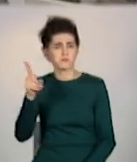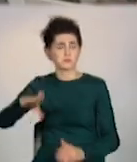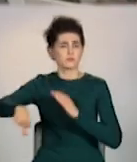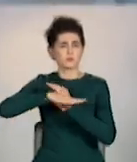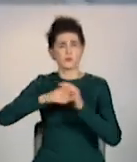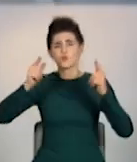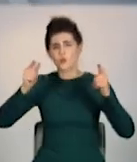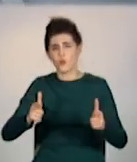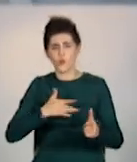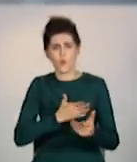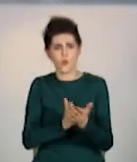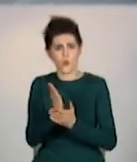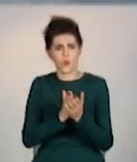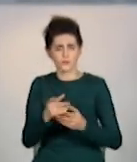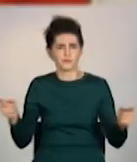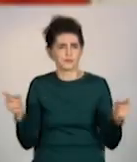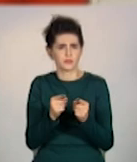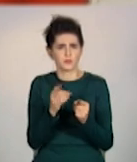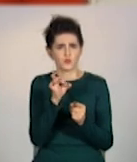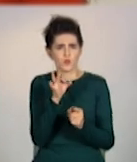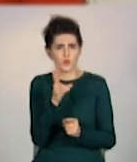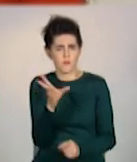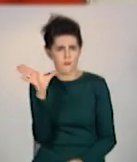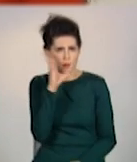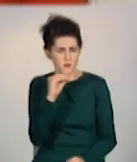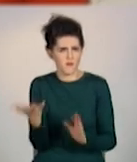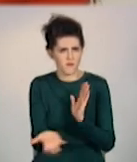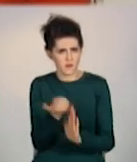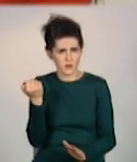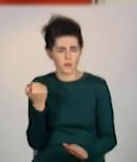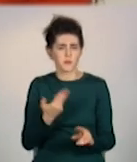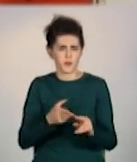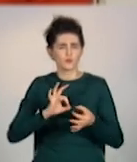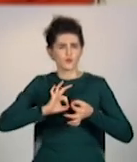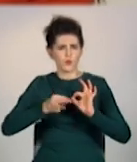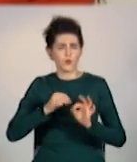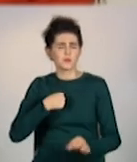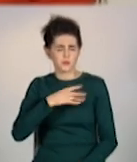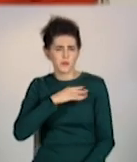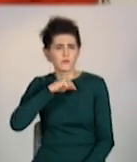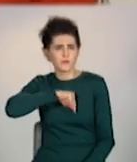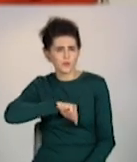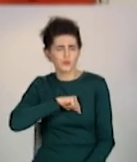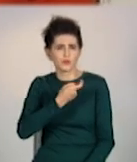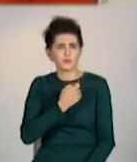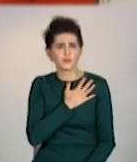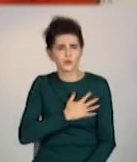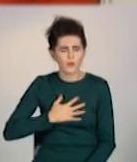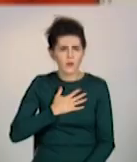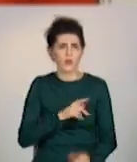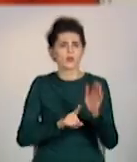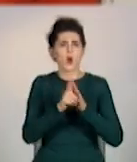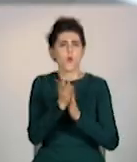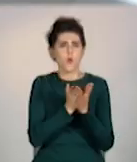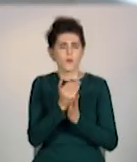операцію провели у стислий термін. Трудніше, мабуть, було, коли її вже почали